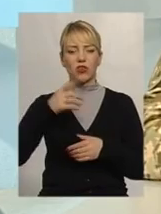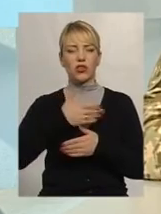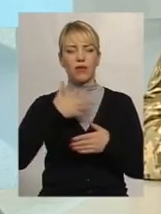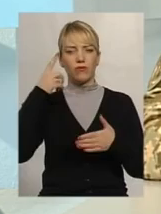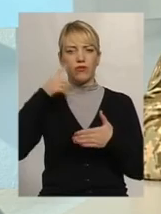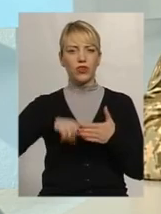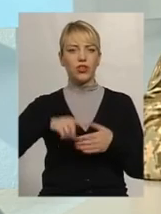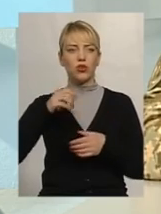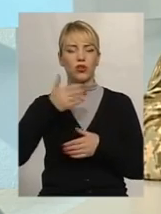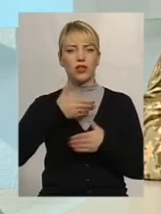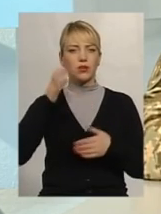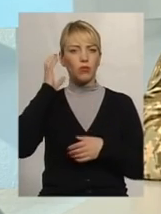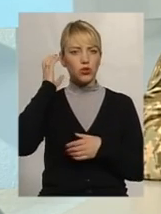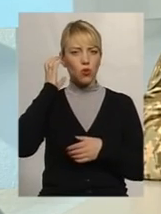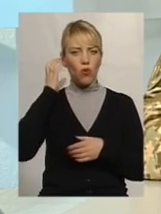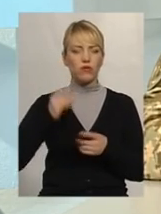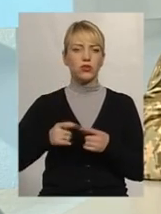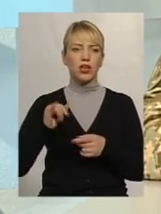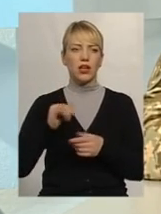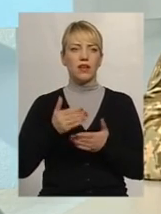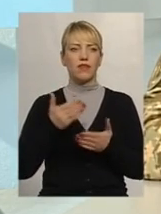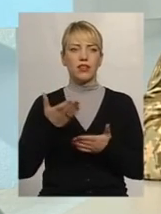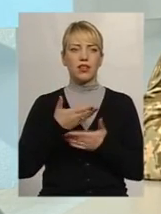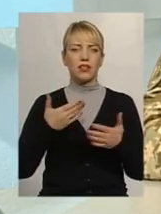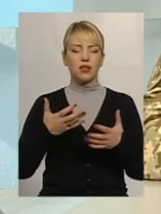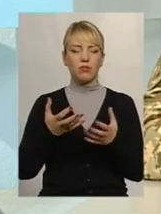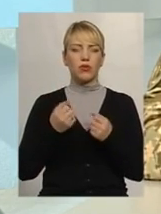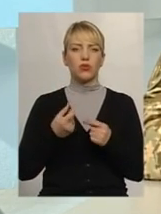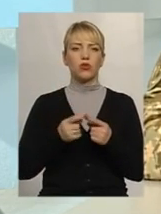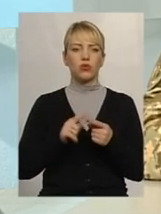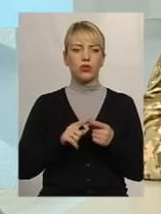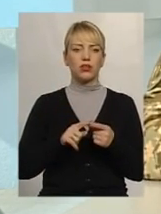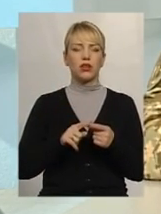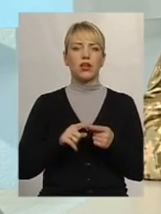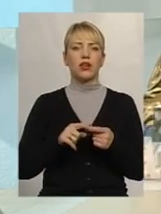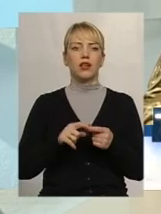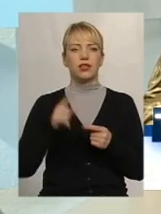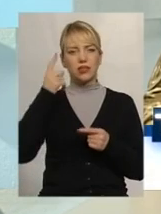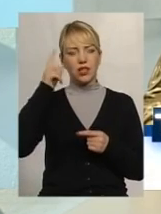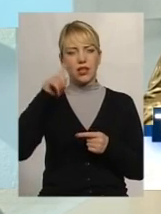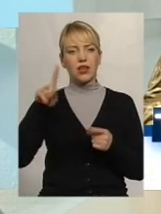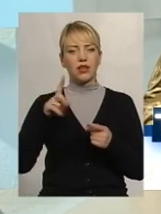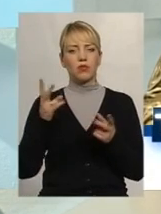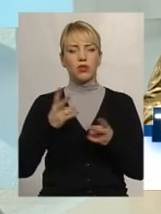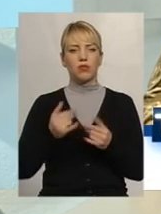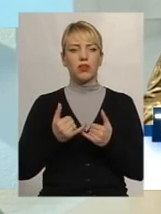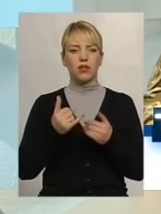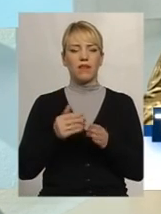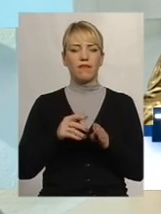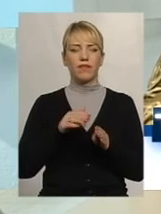нас прислухаються і від нас черпають той багаж знань, який необхідний для виконання